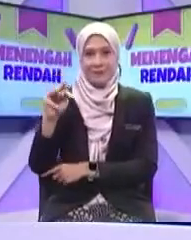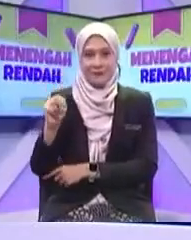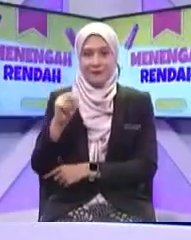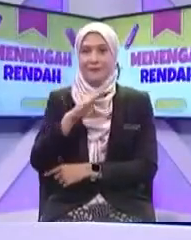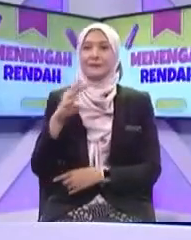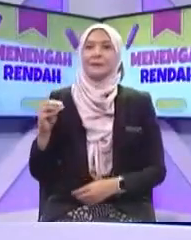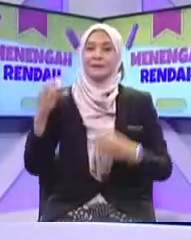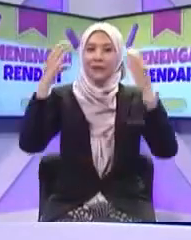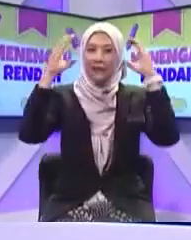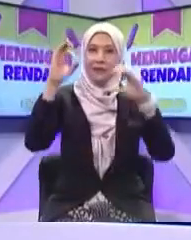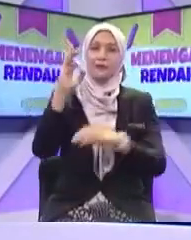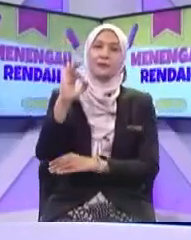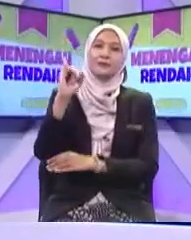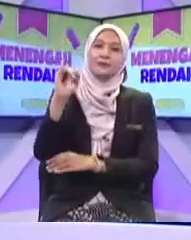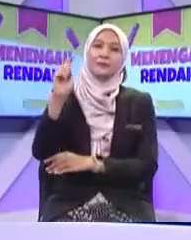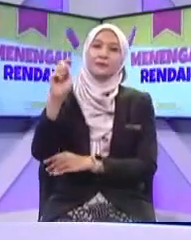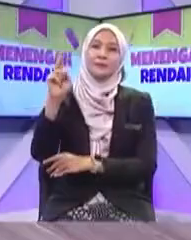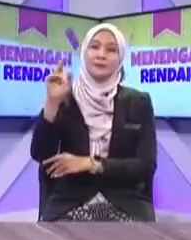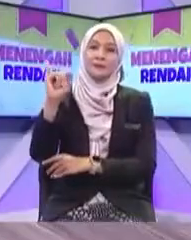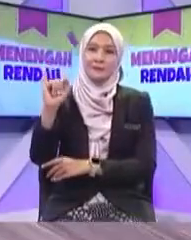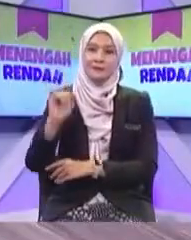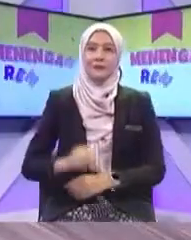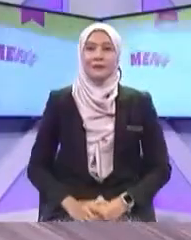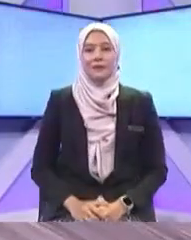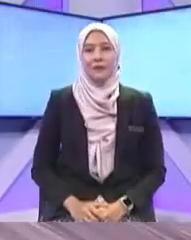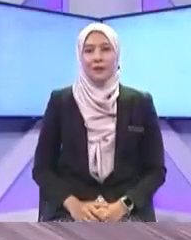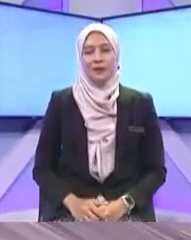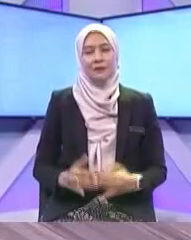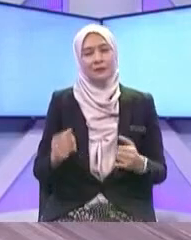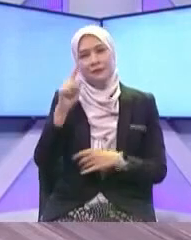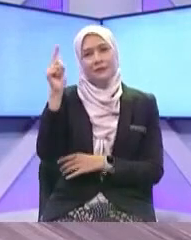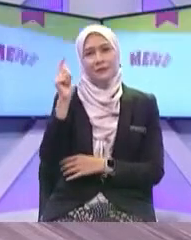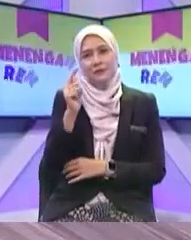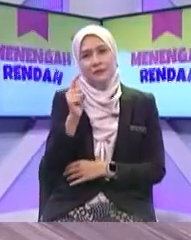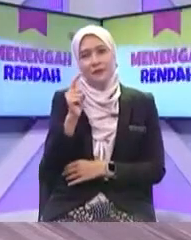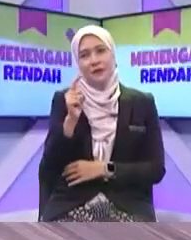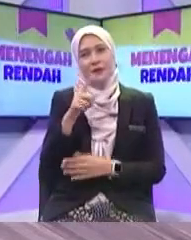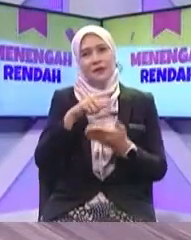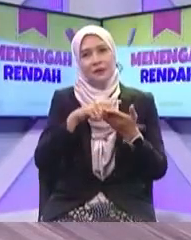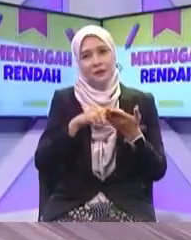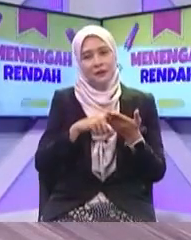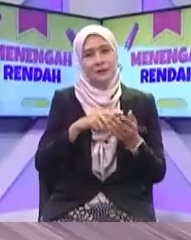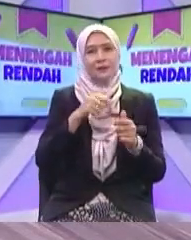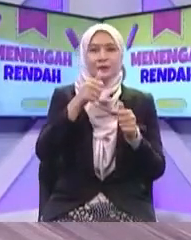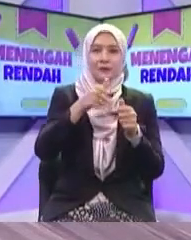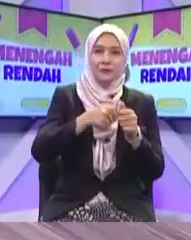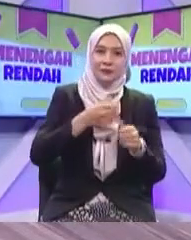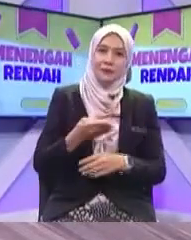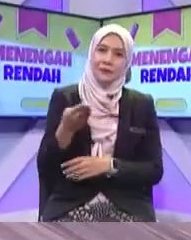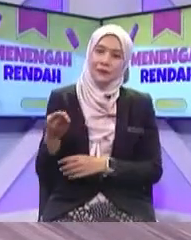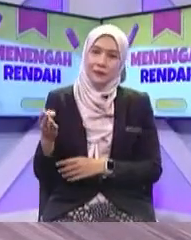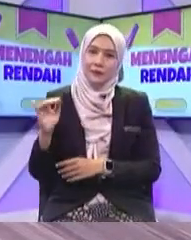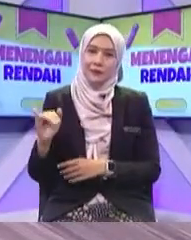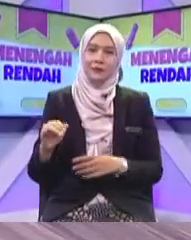ok cikgu, saya nak tanyalah setiap perkara yang kita buat dalam dunia ini pasti ada etika tersendiri kan contoh lah kalau kita nak